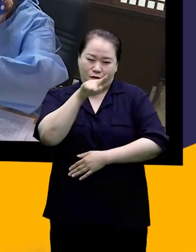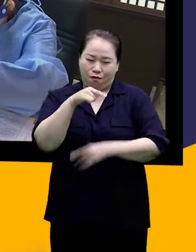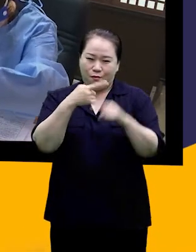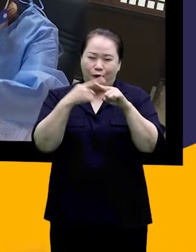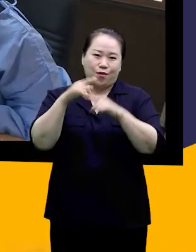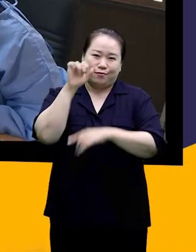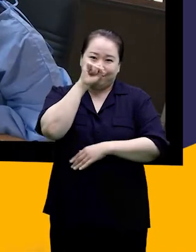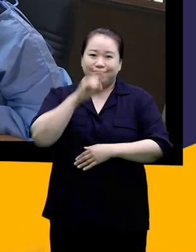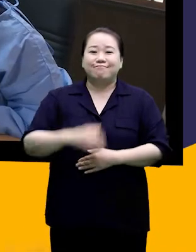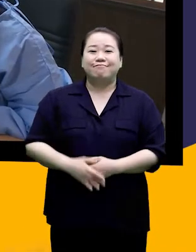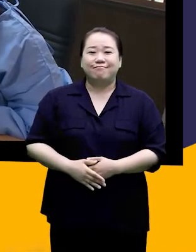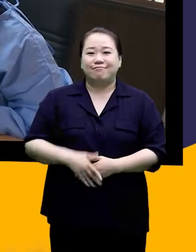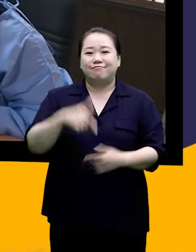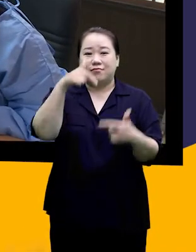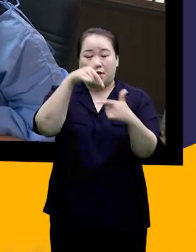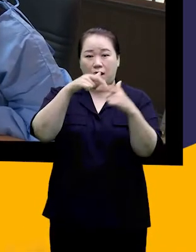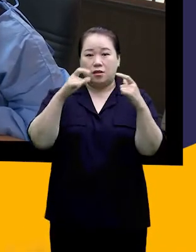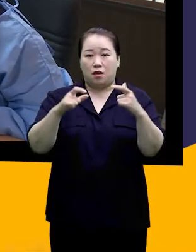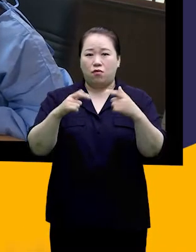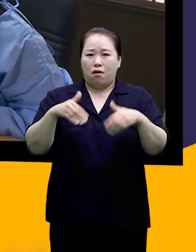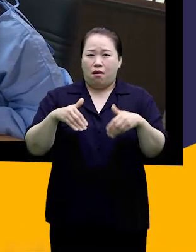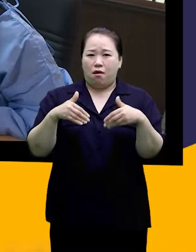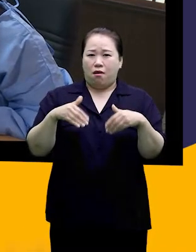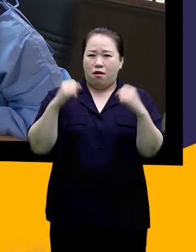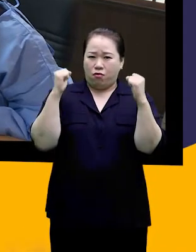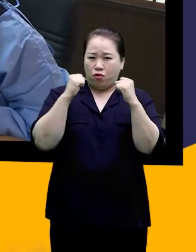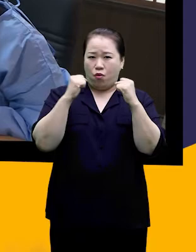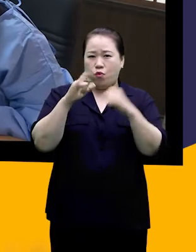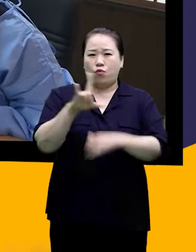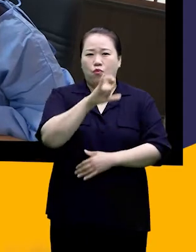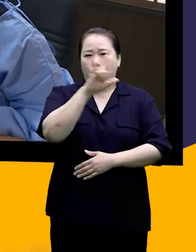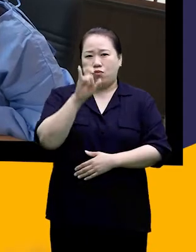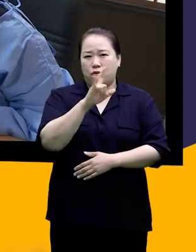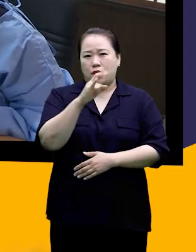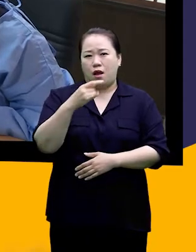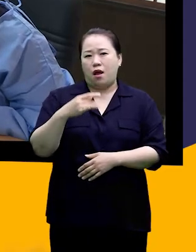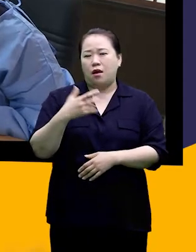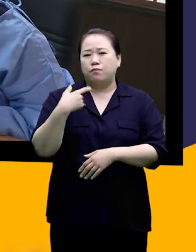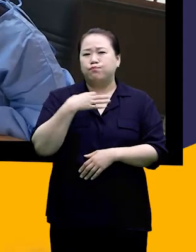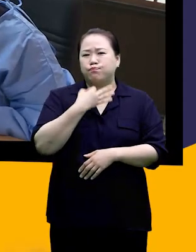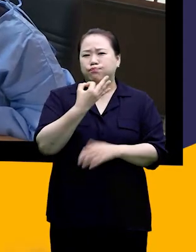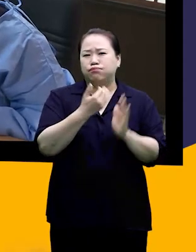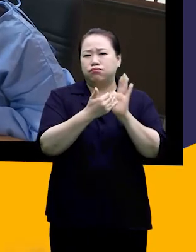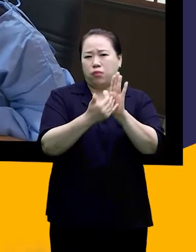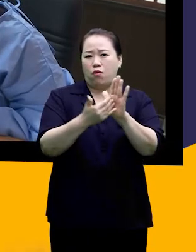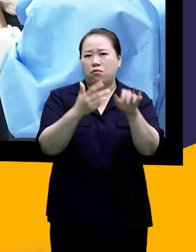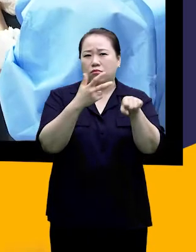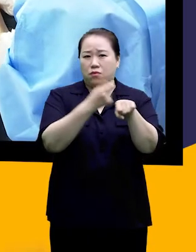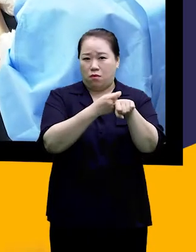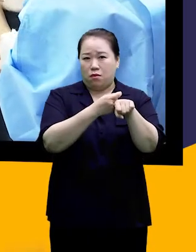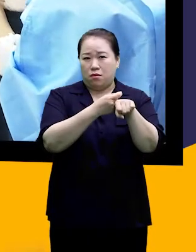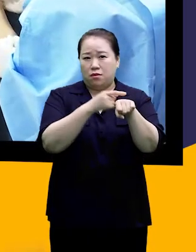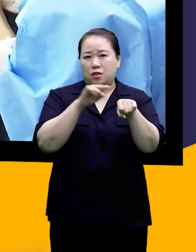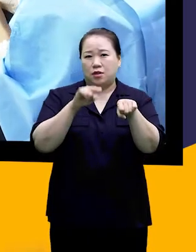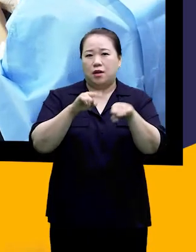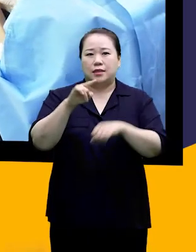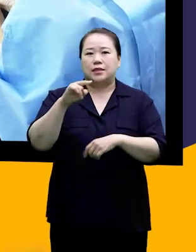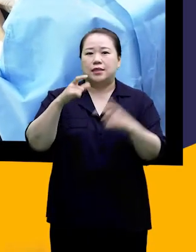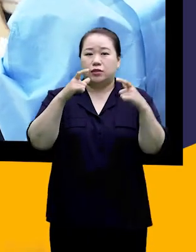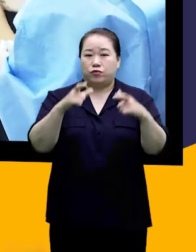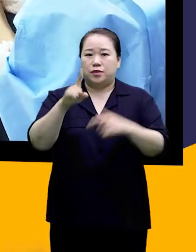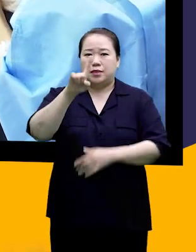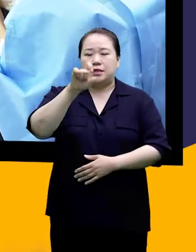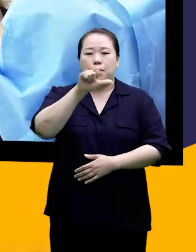독감이 동시에 유행하는 트윈데믹을 막고자 관내 건강취약계층 15만 명을 대상으로 인플루엔자 백신 무료접종을